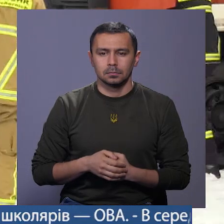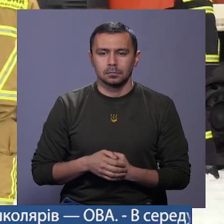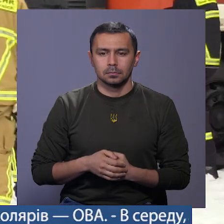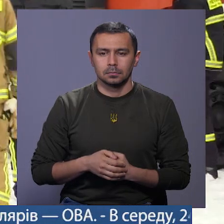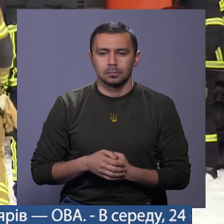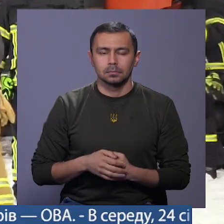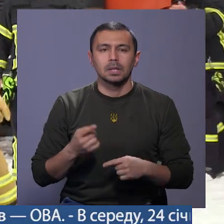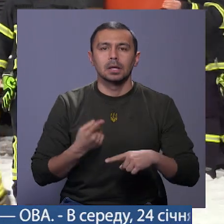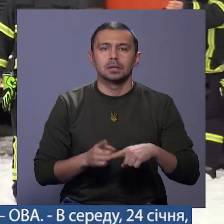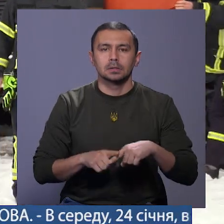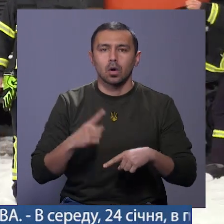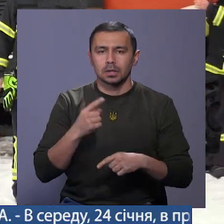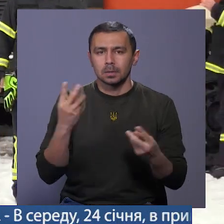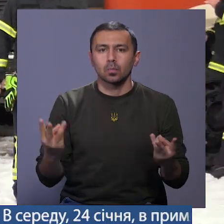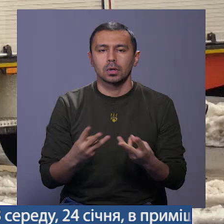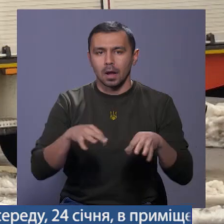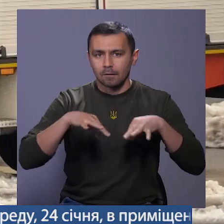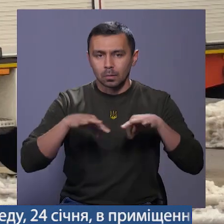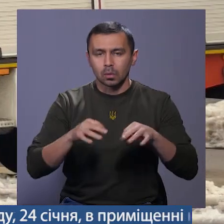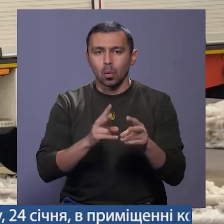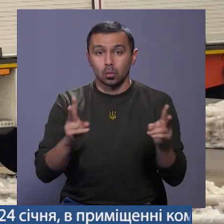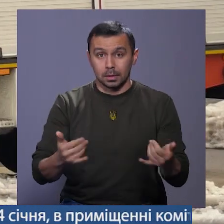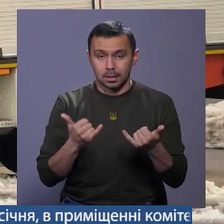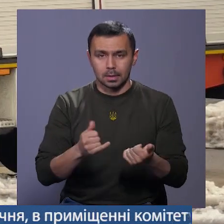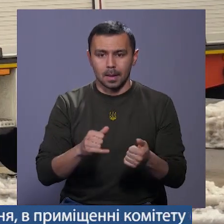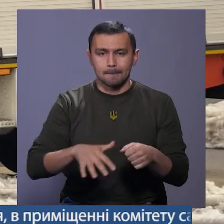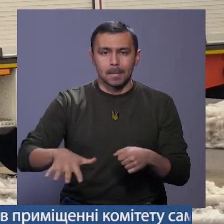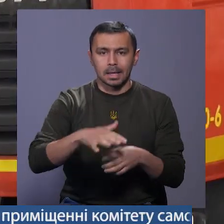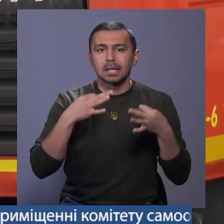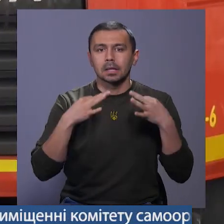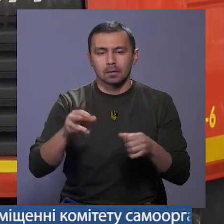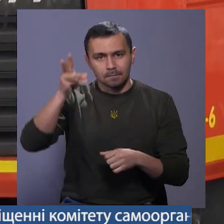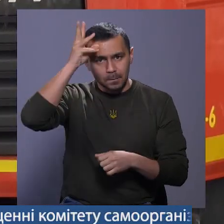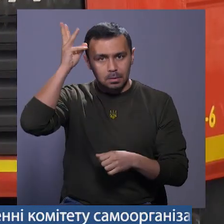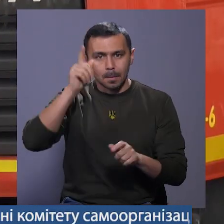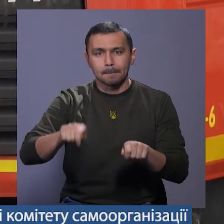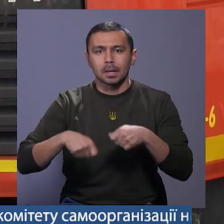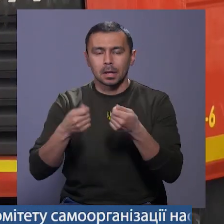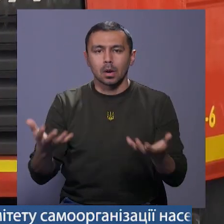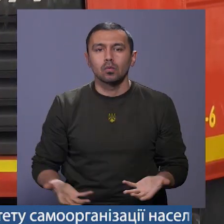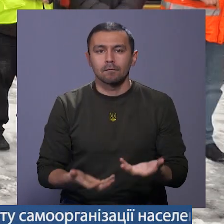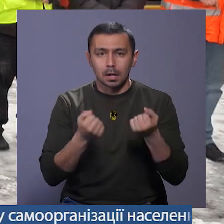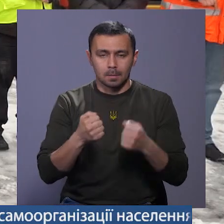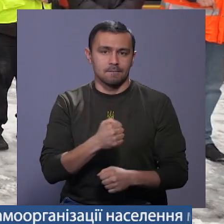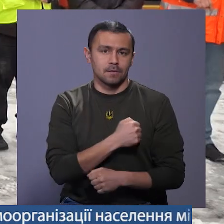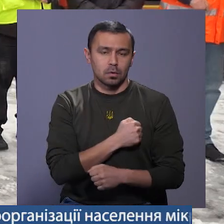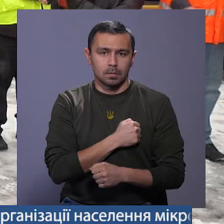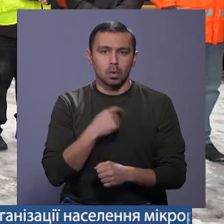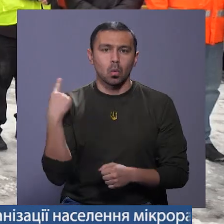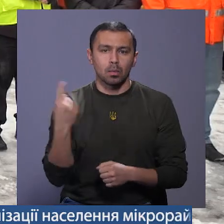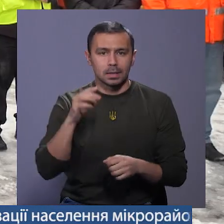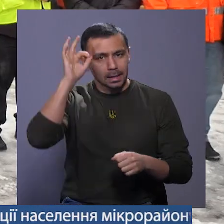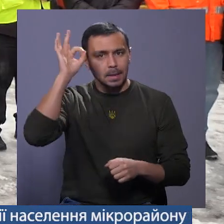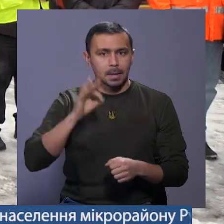Це один із пожежних автомобілів, котрі нині на Майдані Незалежності у Хмельницькому передали рятувальникам та військовим області